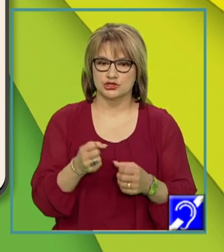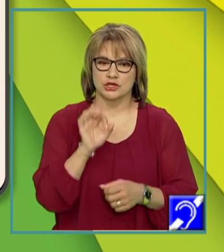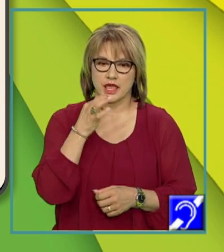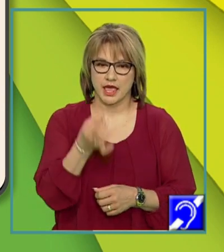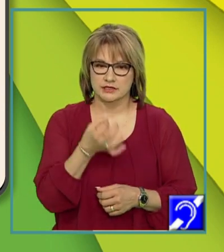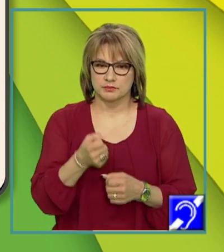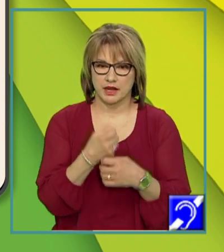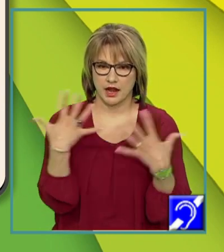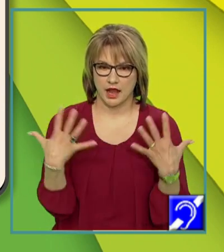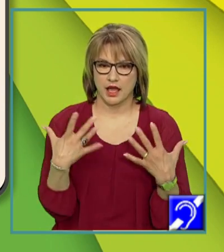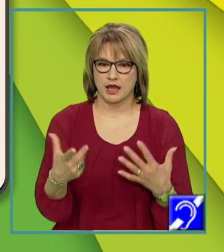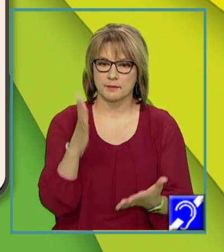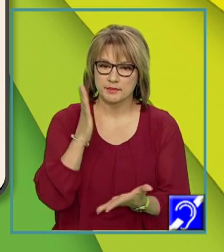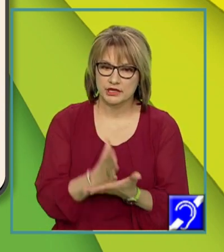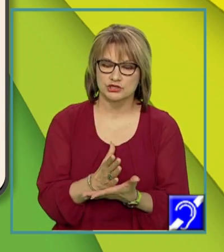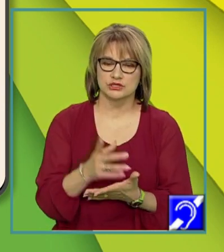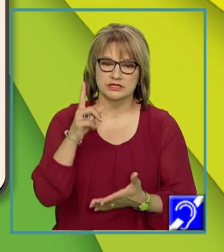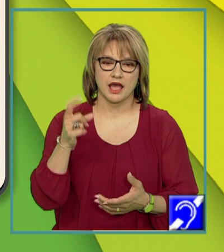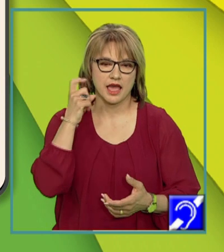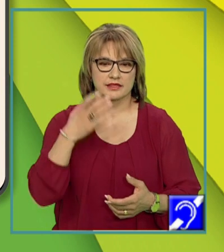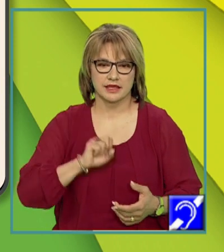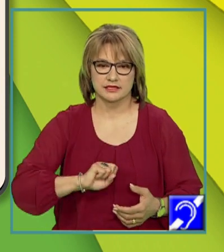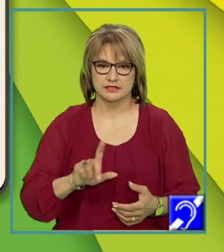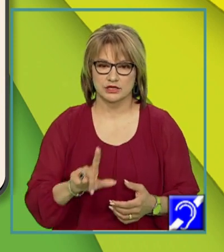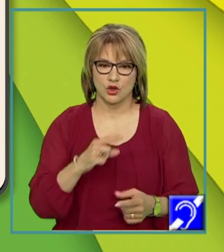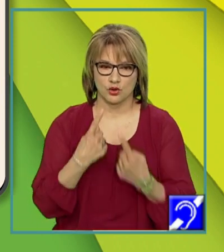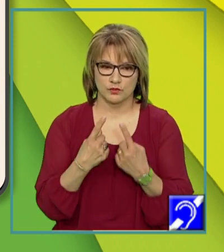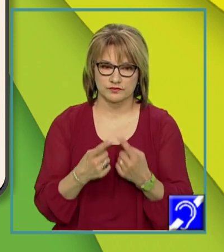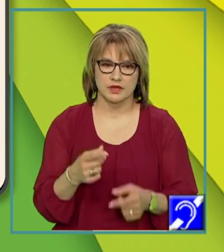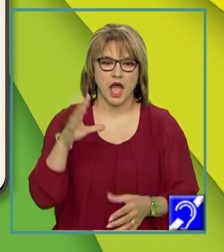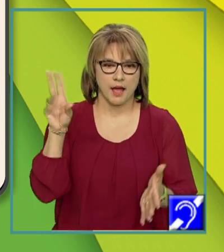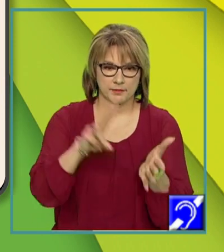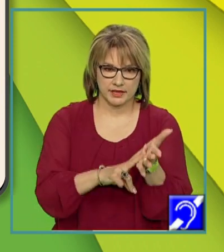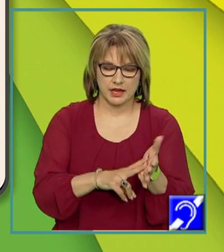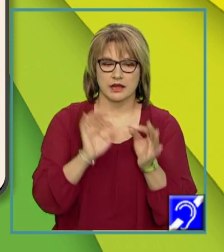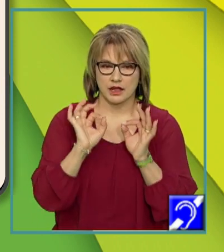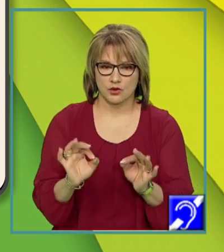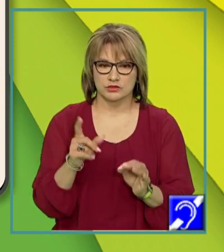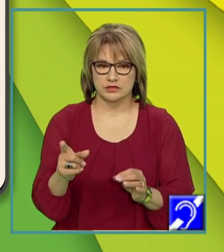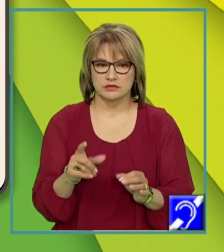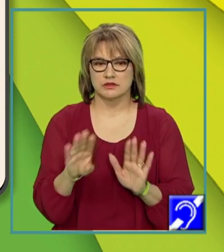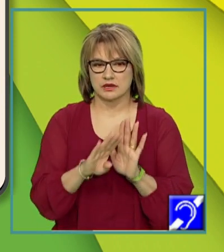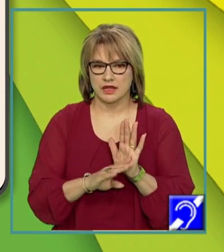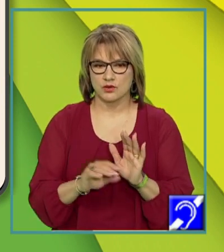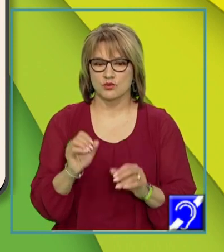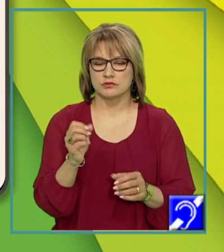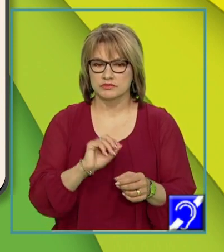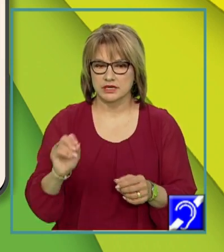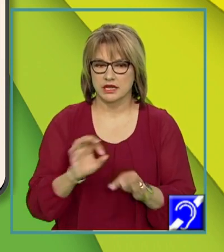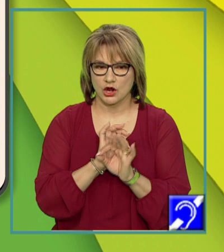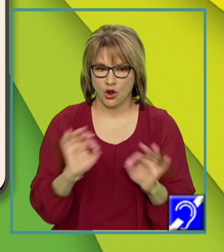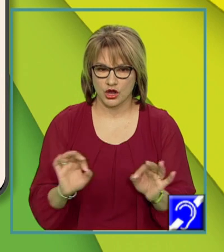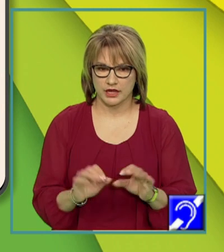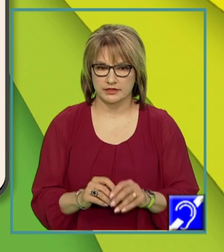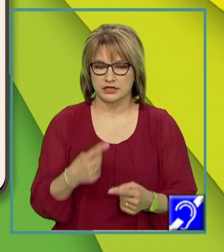precisă a intențiilor comunicative complexe. Aplicarea conștientă a regulilor și a convențiilor ortografice și ortoepice pentru o comunicare